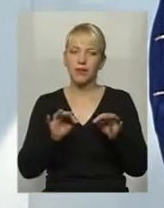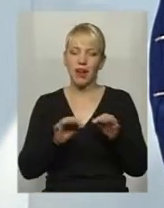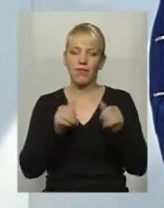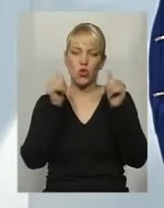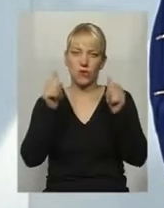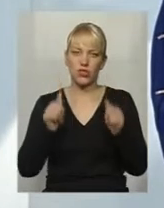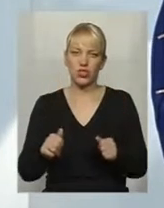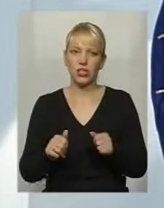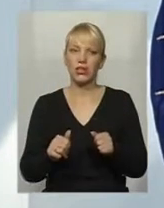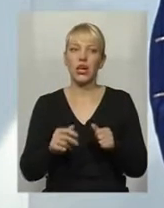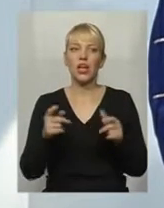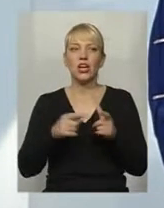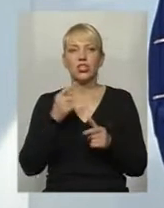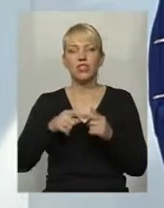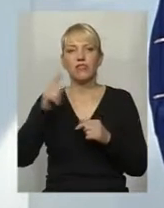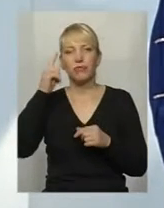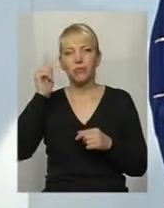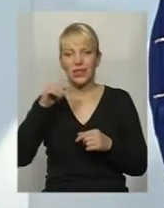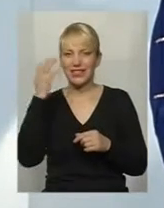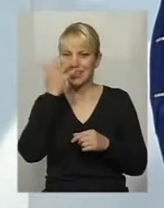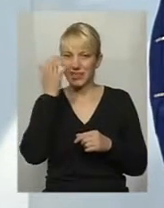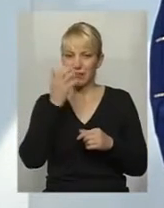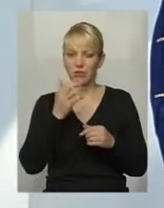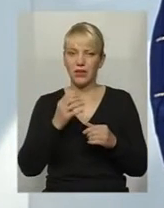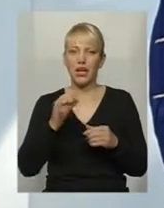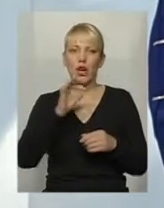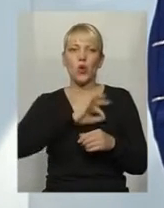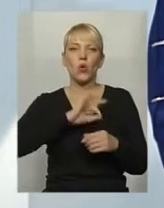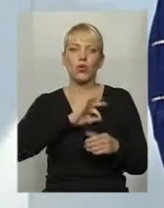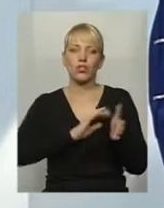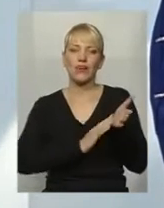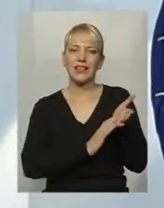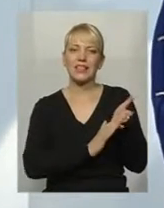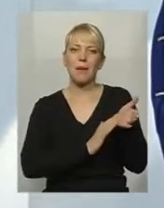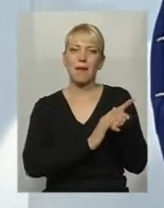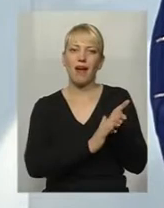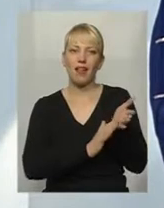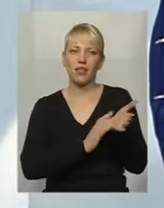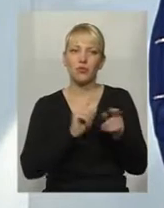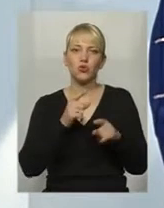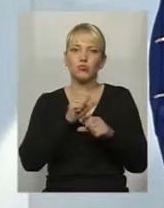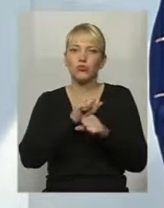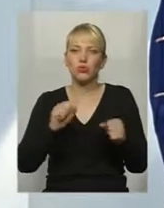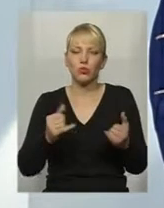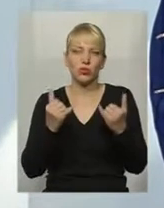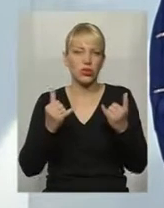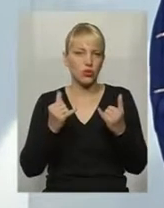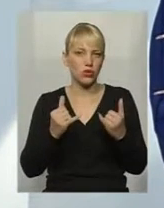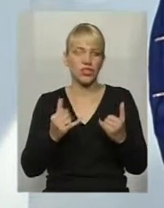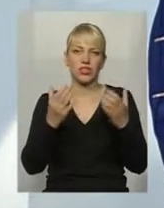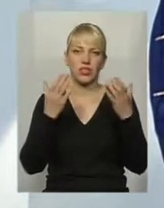чи вміють незрячі, чи сліпі користуватися тим самим Брайлем. Чому не можна на сьогоднішній день, коли ми рухаємося в епоху,